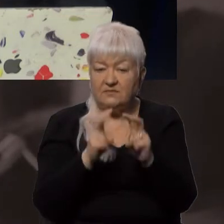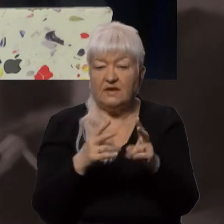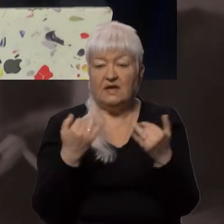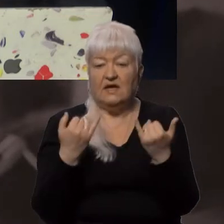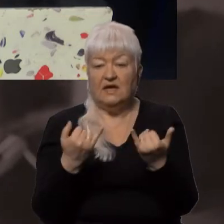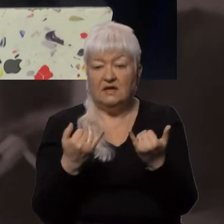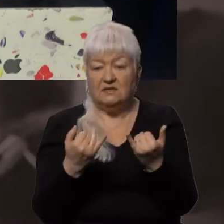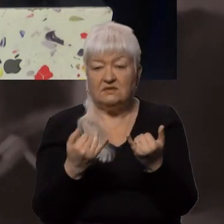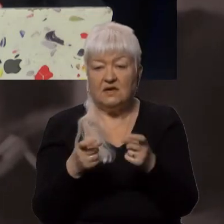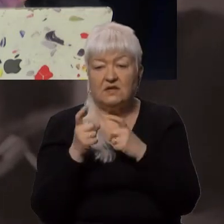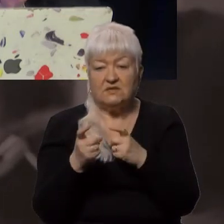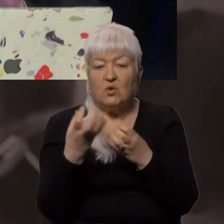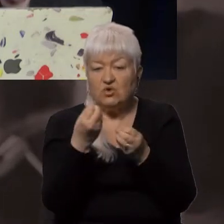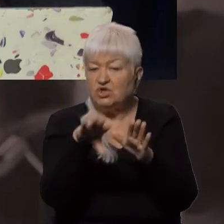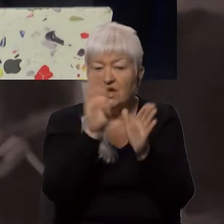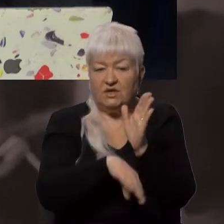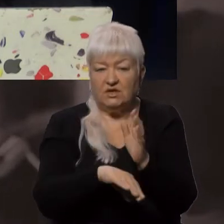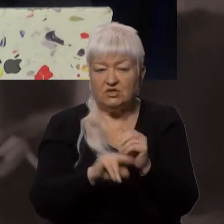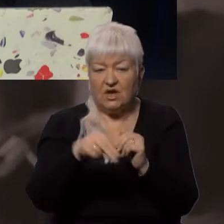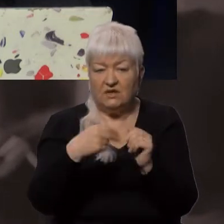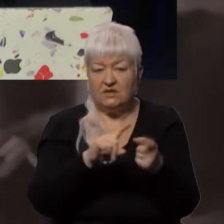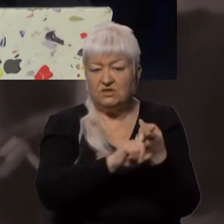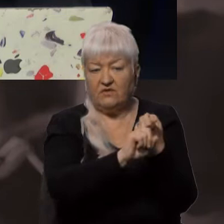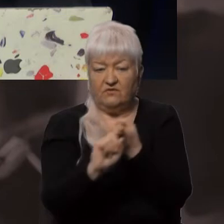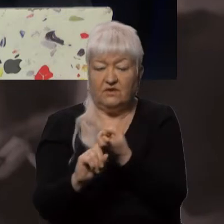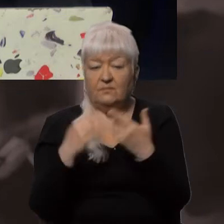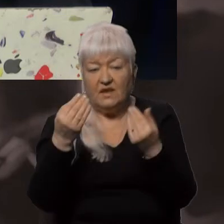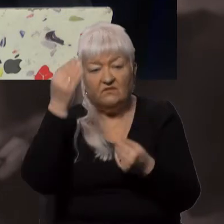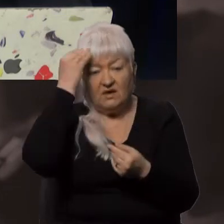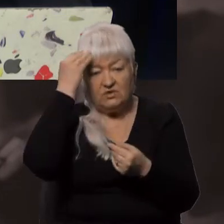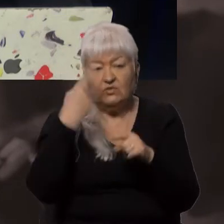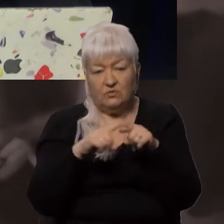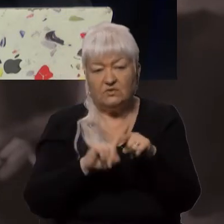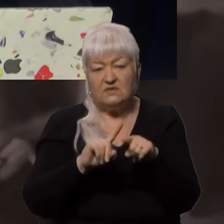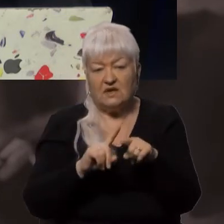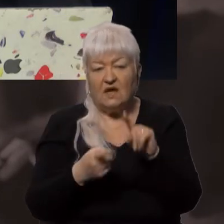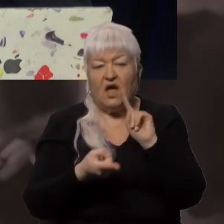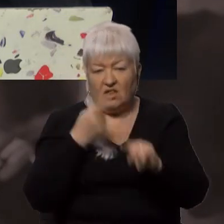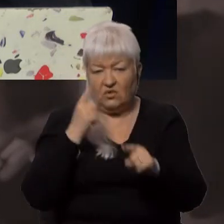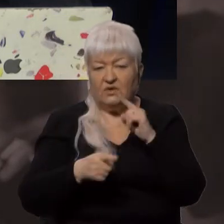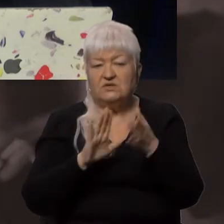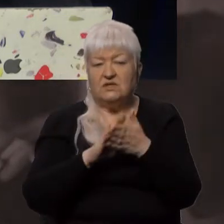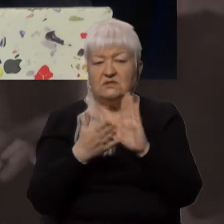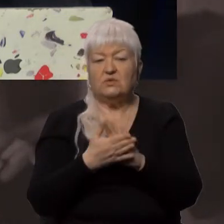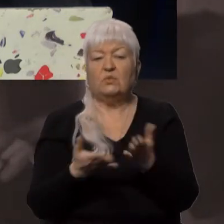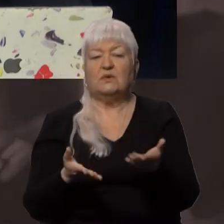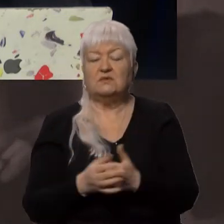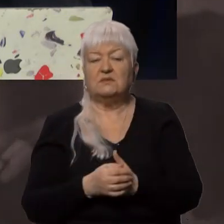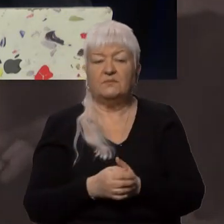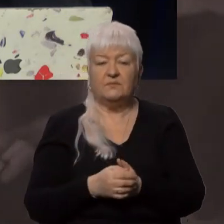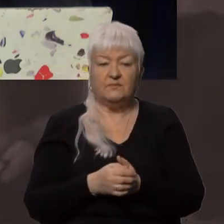значно наочніша за вірус. Як на вашу думку, чи це аналогічні ситуації, чи може тут бути аналогічний заклик?